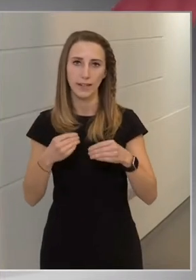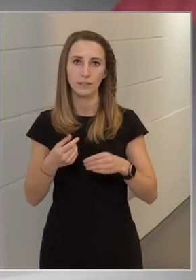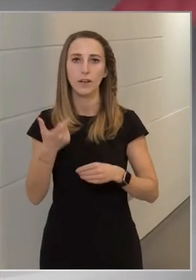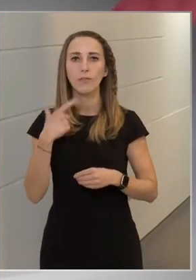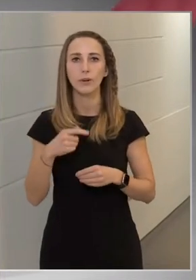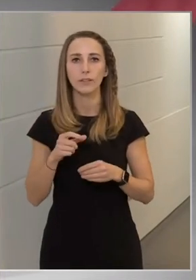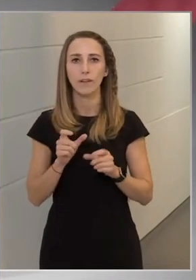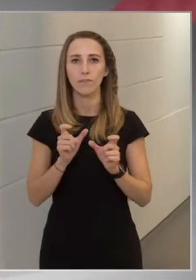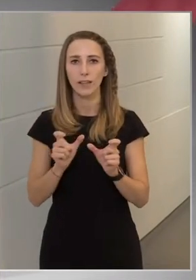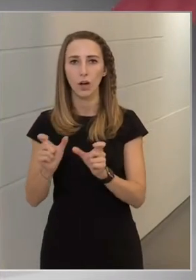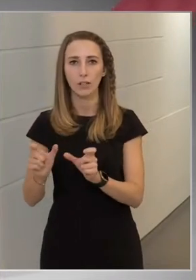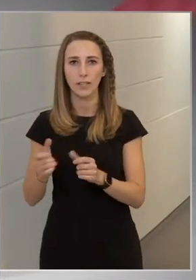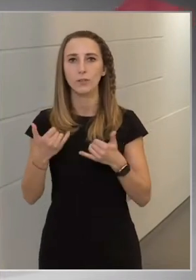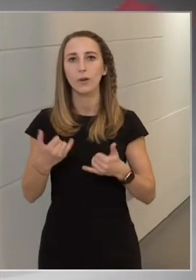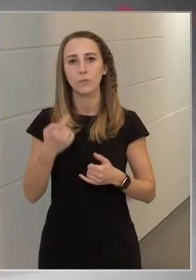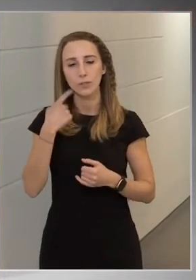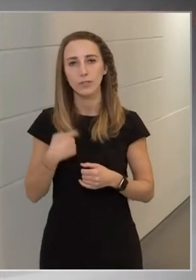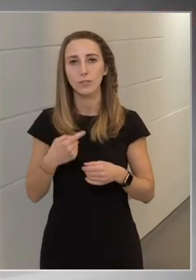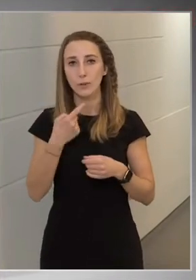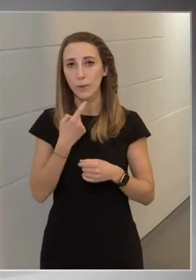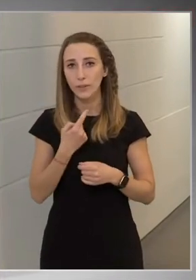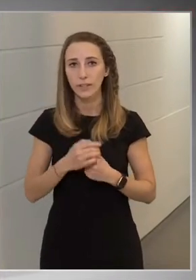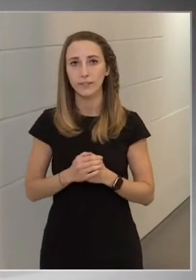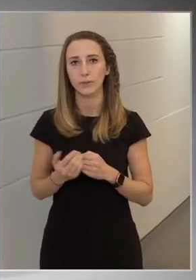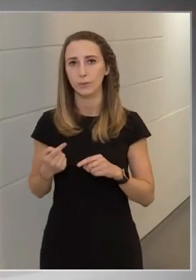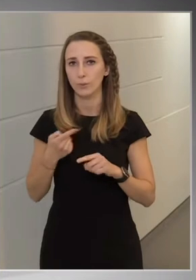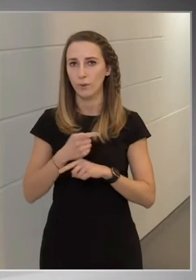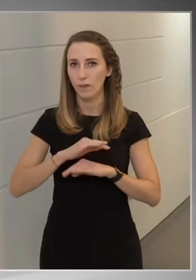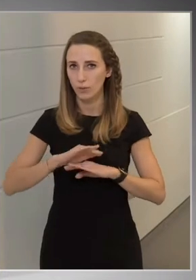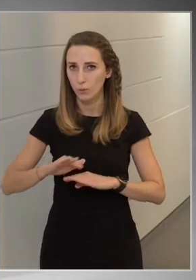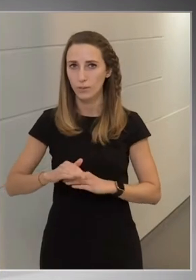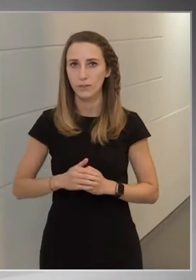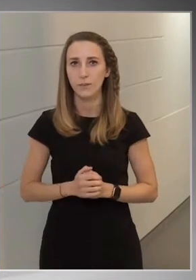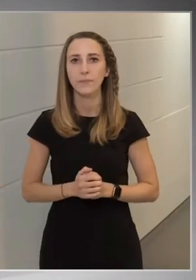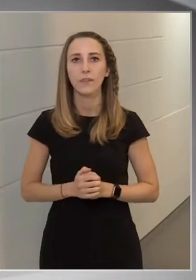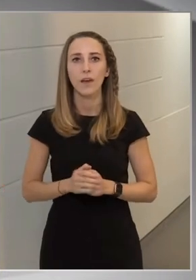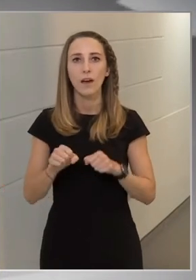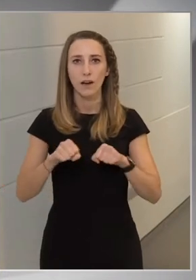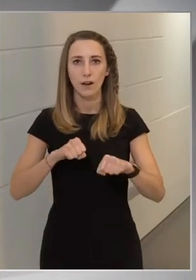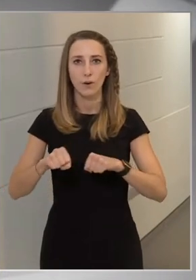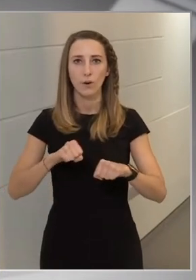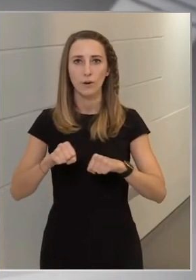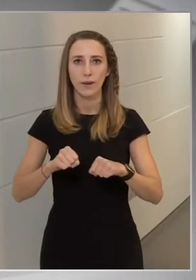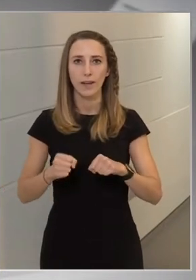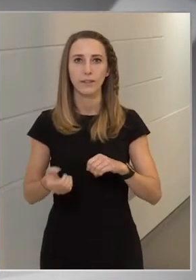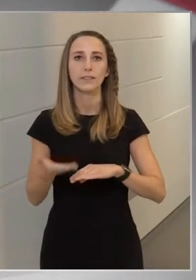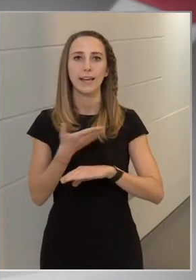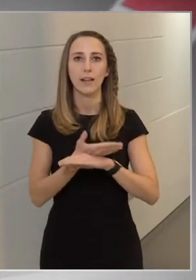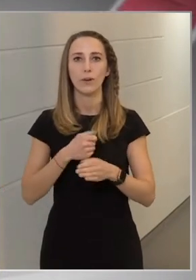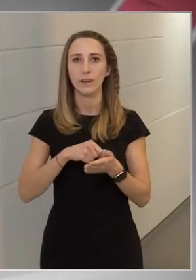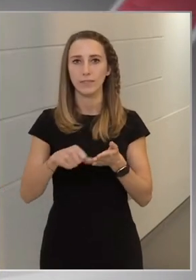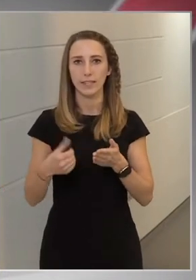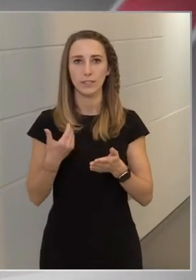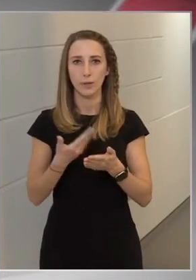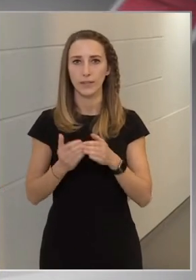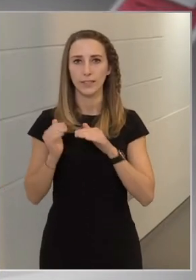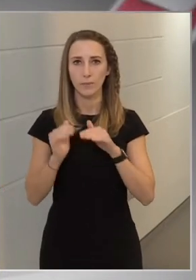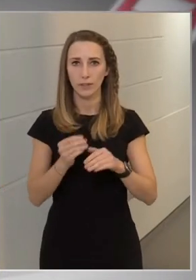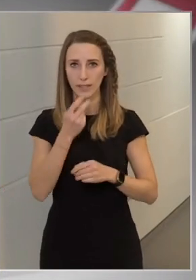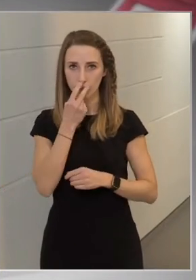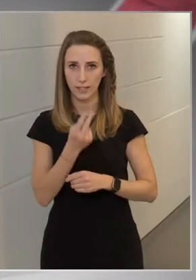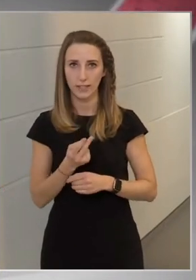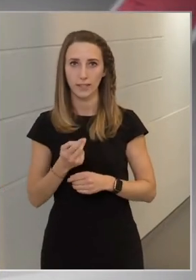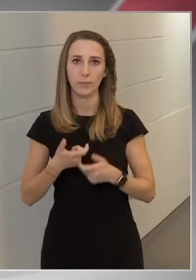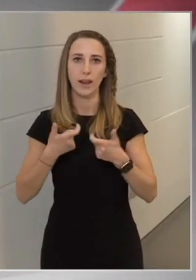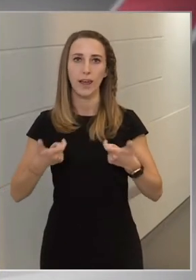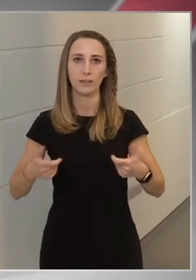fennakadások, most azt tudom mondani, hogy ezeken túl vagyunk. Azzal, hogy a kormány az előleg fizetést a bértámogatások tekintetében